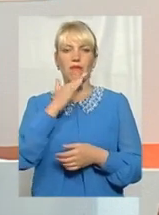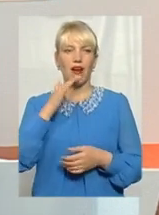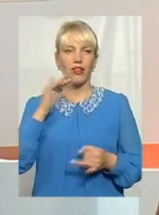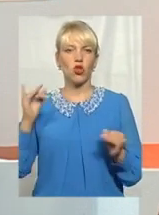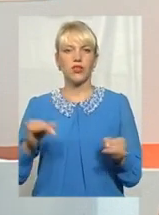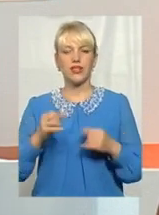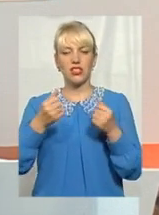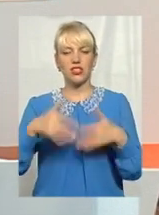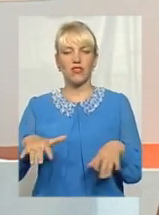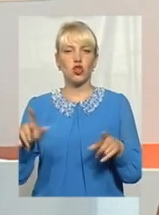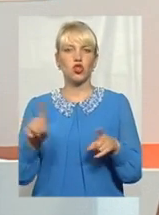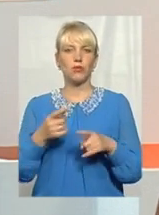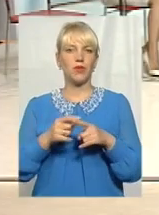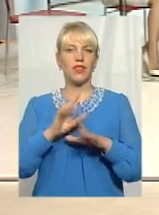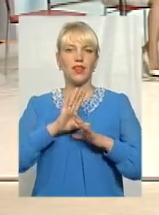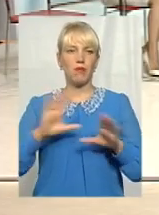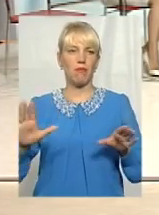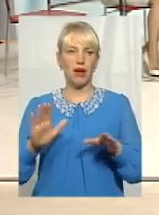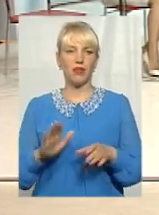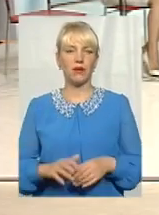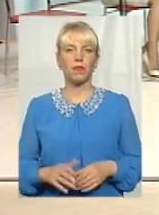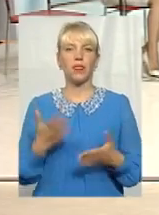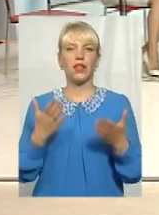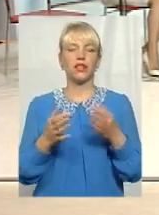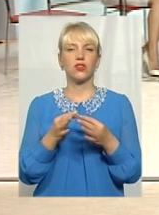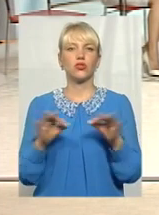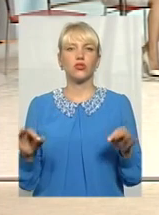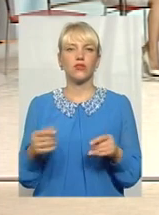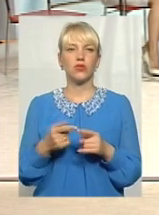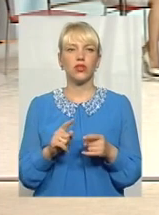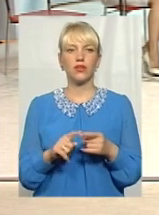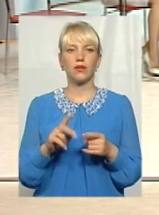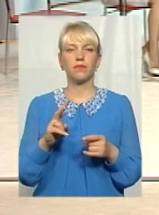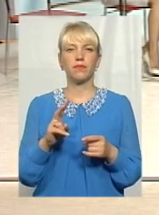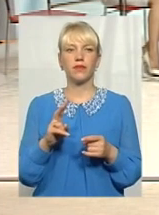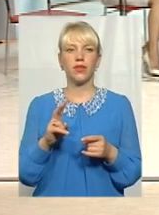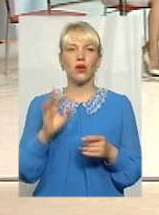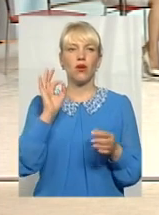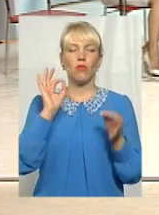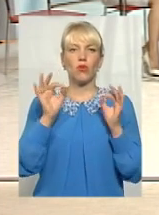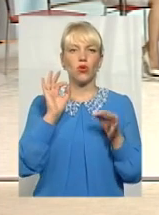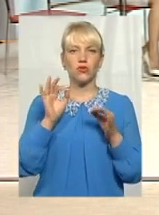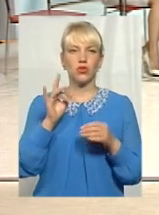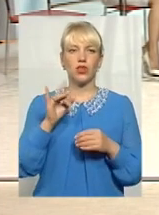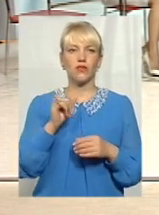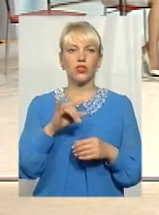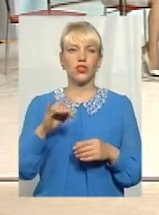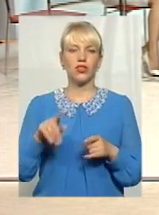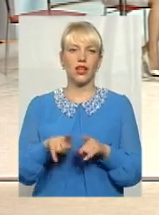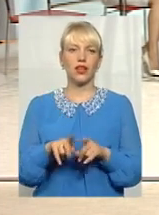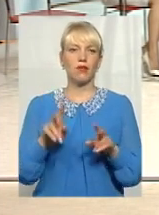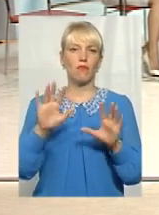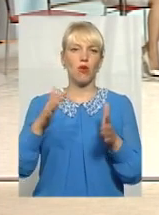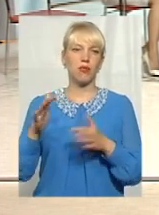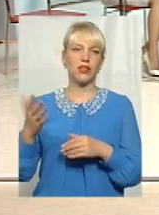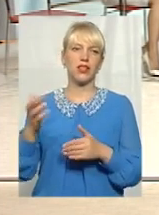не мала. Якщо дозволите, прозвучало в виступі пані Інні кілька таких моментів, які